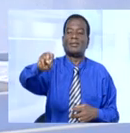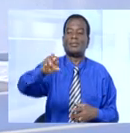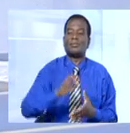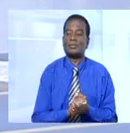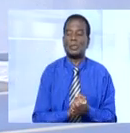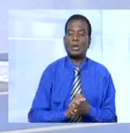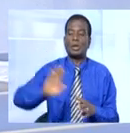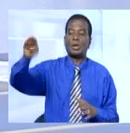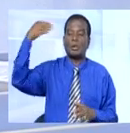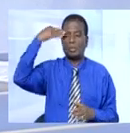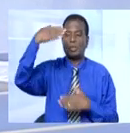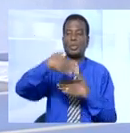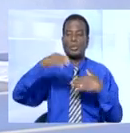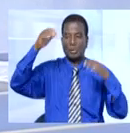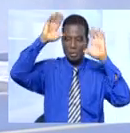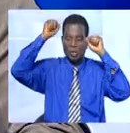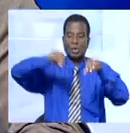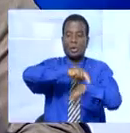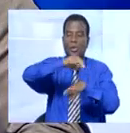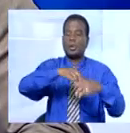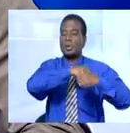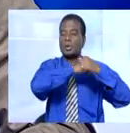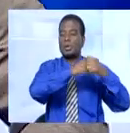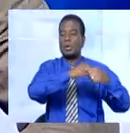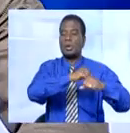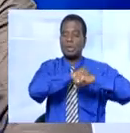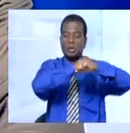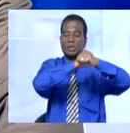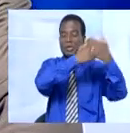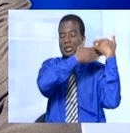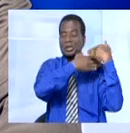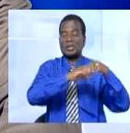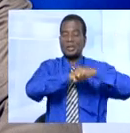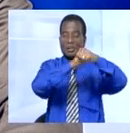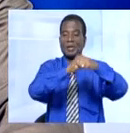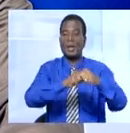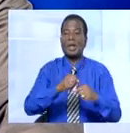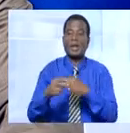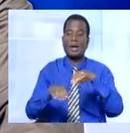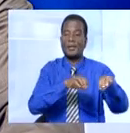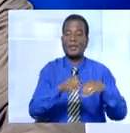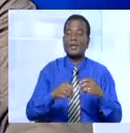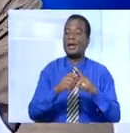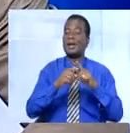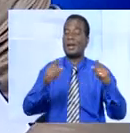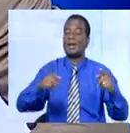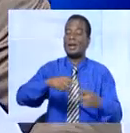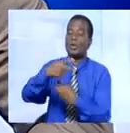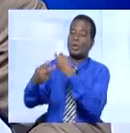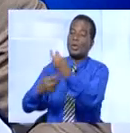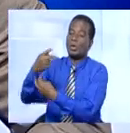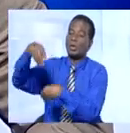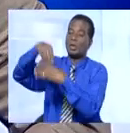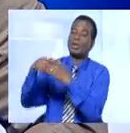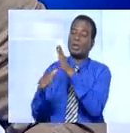Le ministre auprès du président de la République chargé de la défense par le Kofi Kofi a entrepris une vaste tournée dans le sud